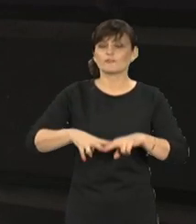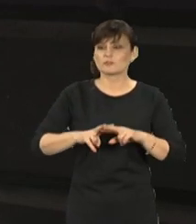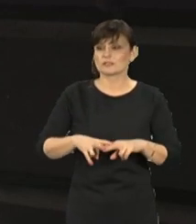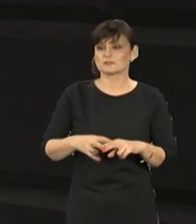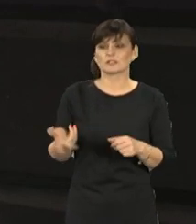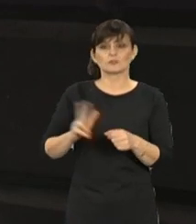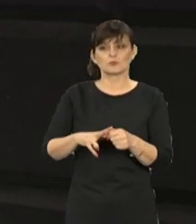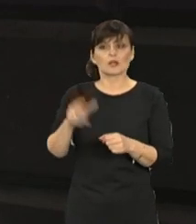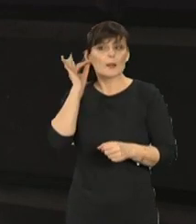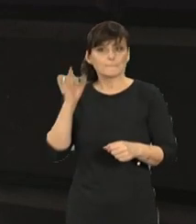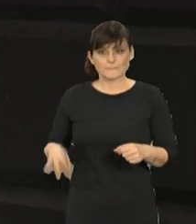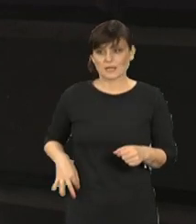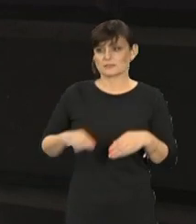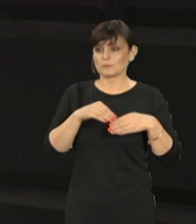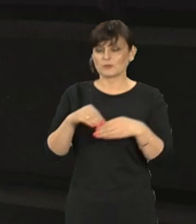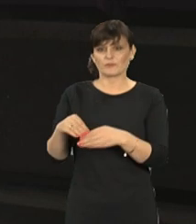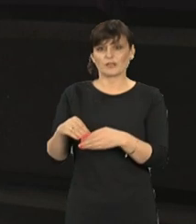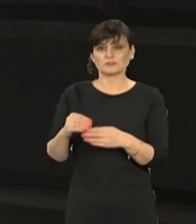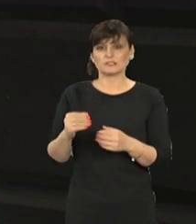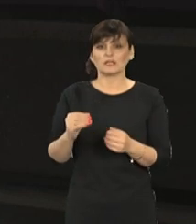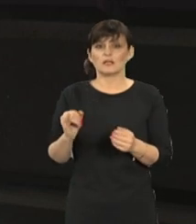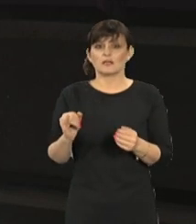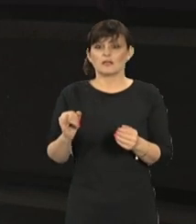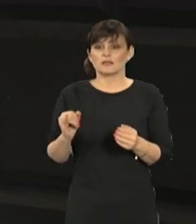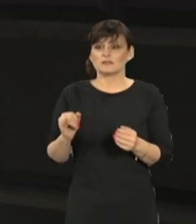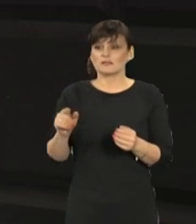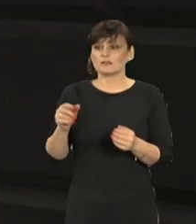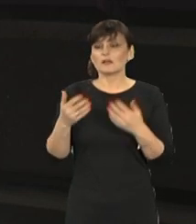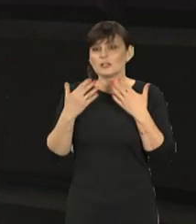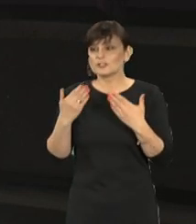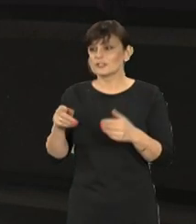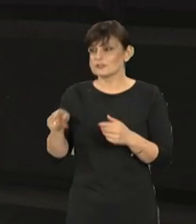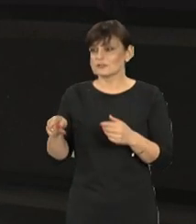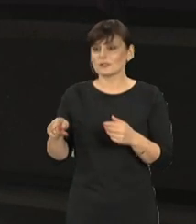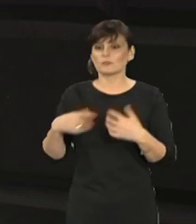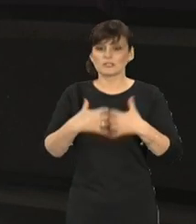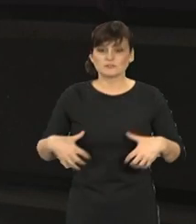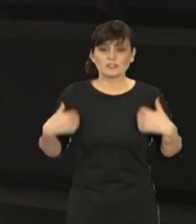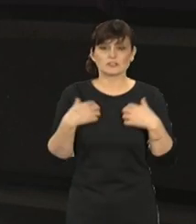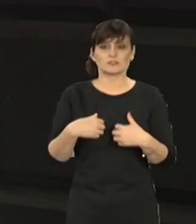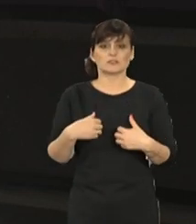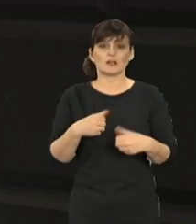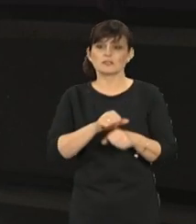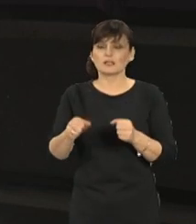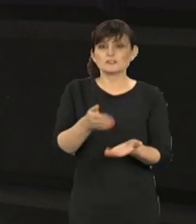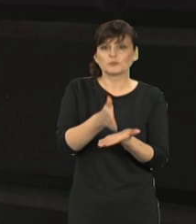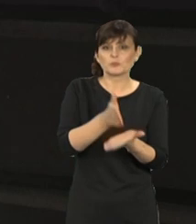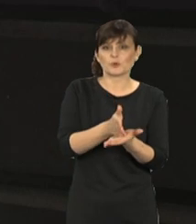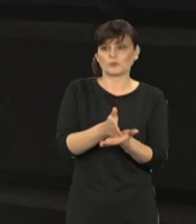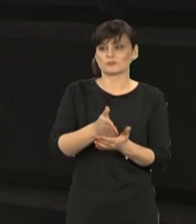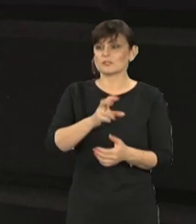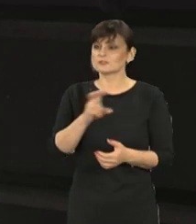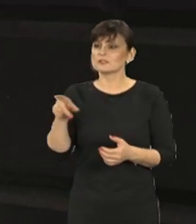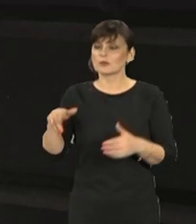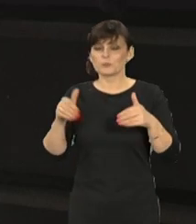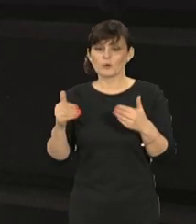którą pani prowadzi? Bo można powiedzieć, że dzięki takim organizacjom, fundacjom jednak te zwierzęta są wspierane, prawda? Czy może